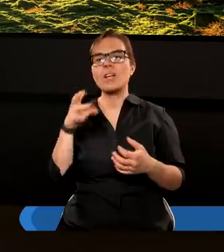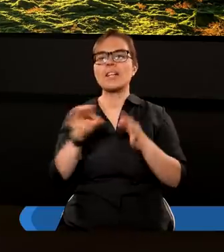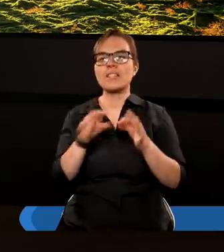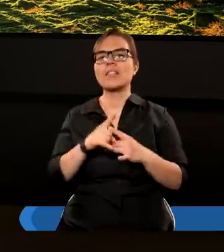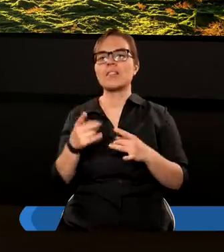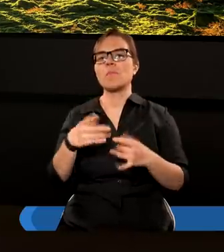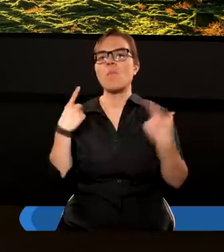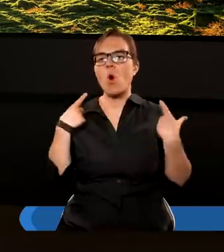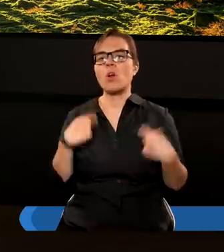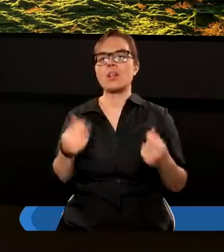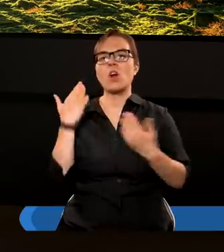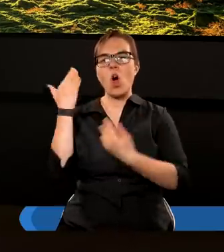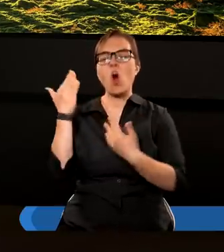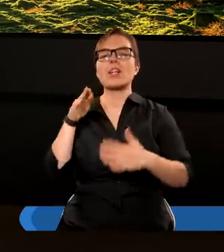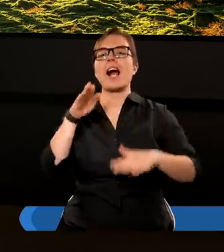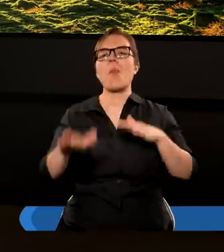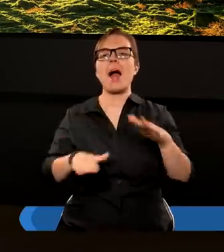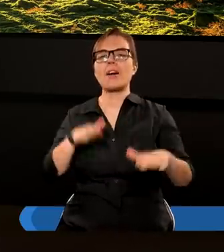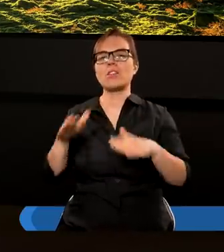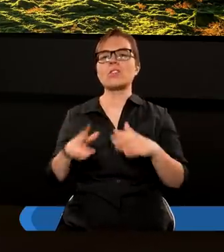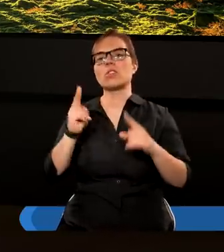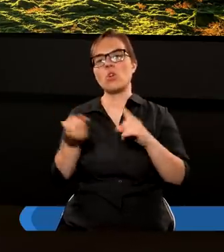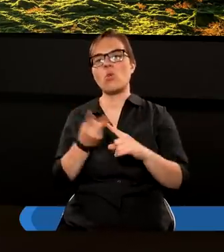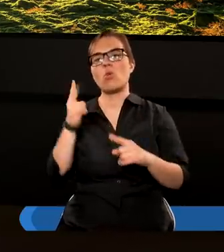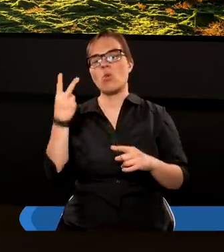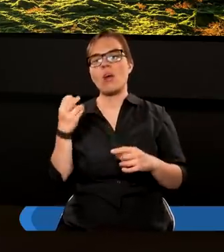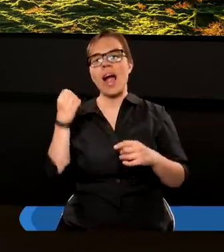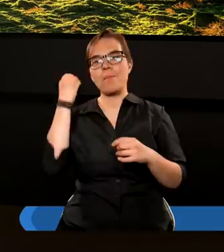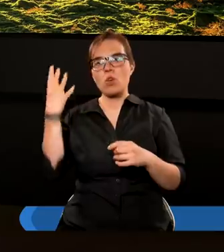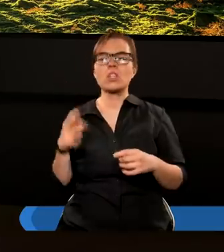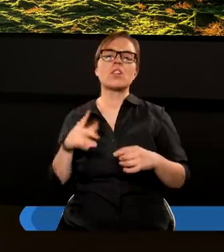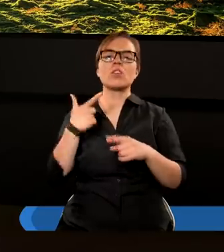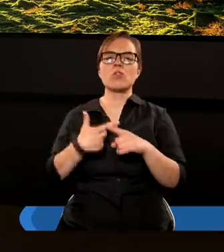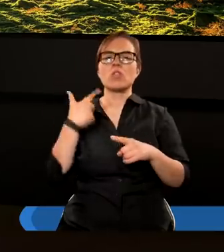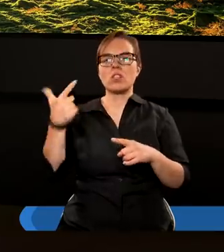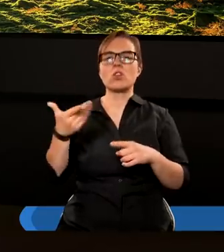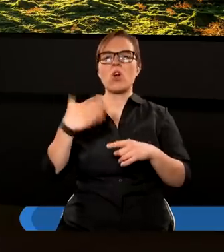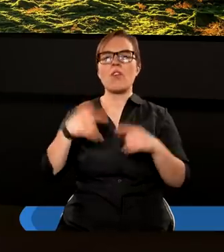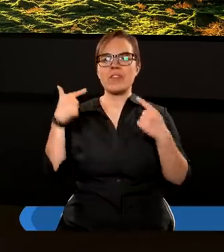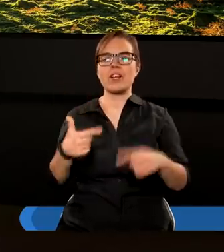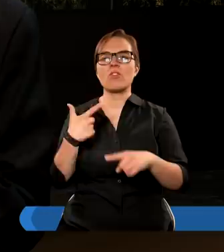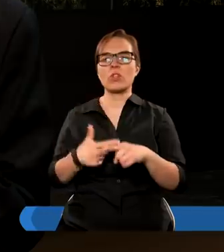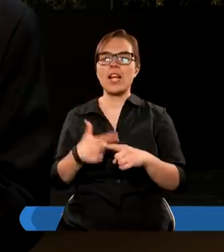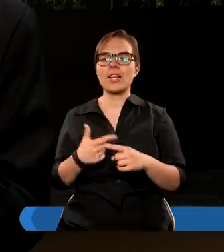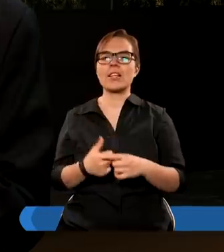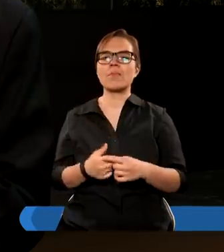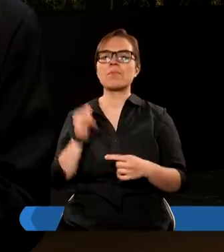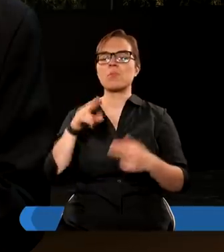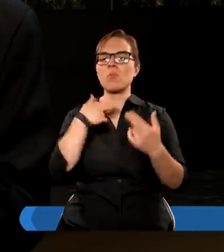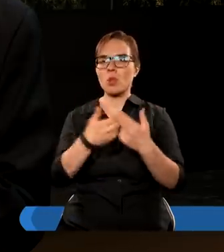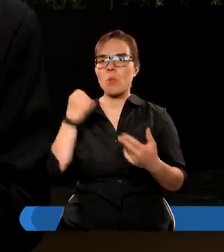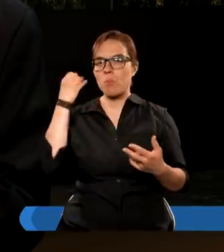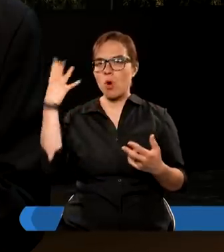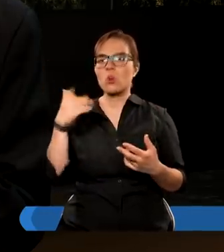postać godna naśladowania. Druga Mojżeszowa, 20 rozdział, wiersz 20. I